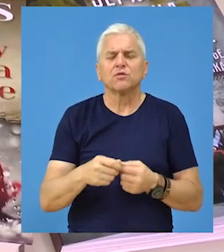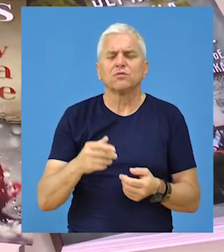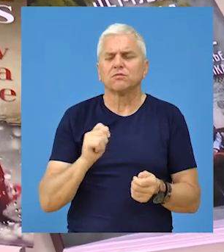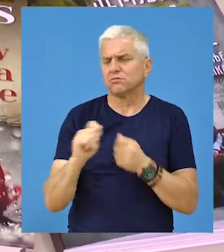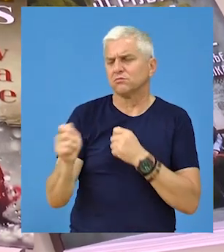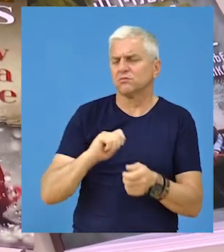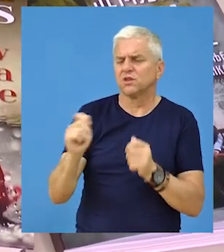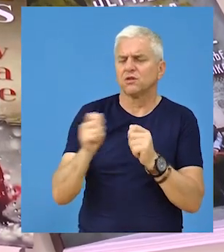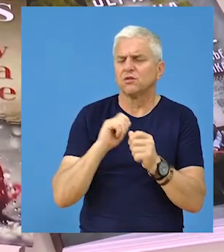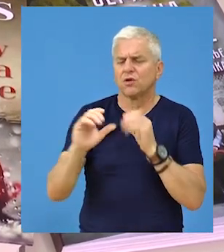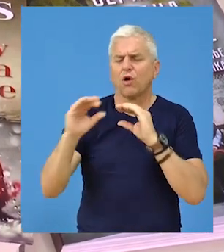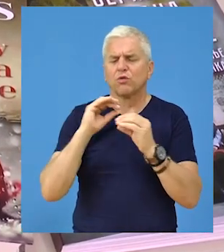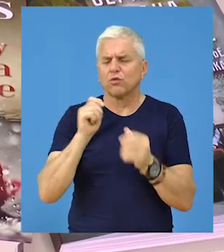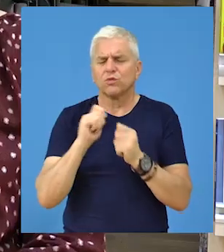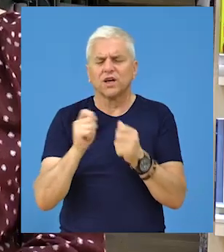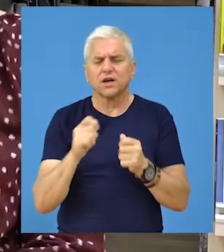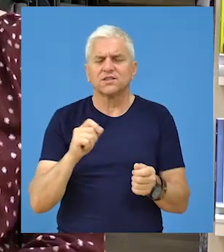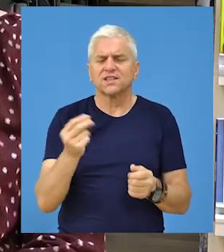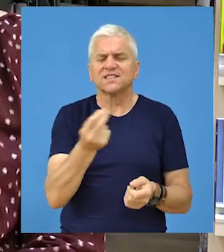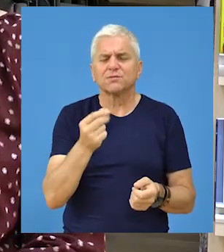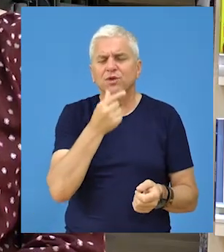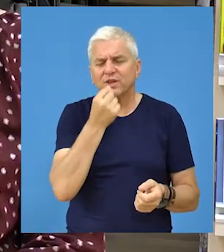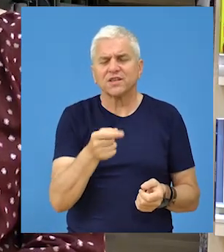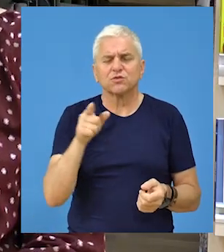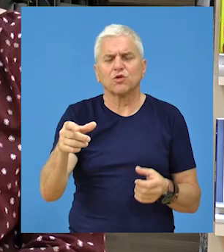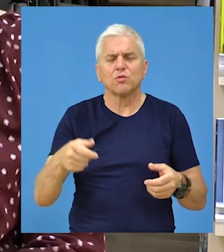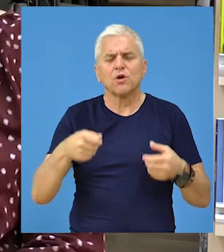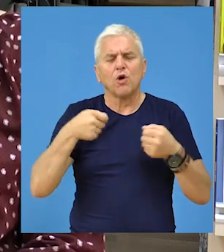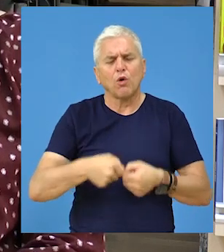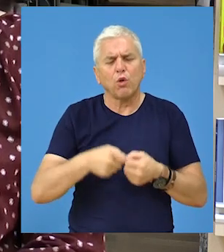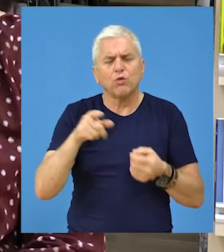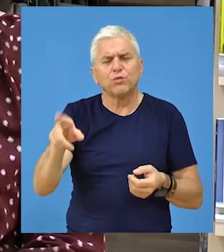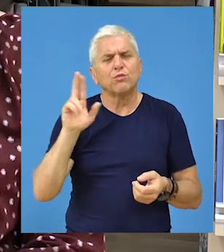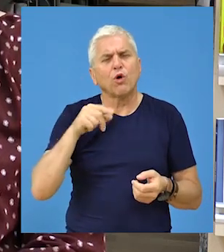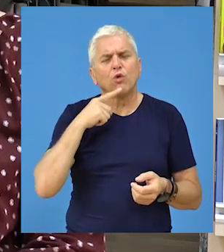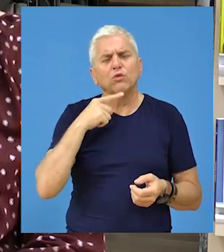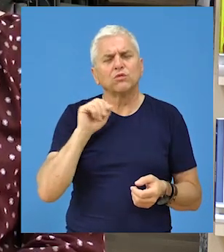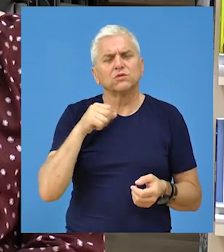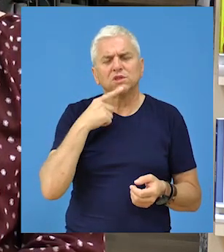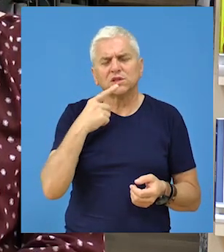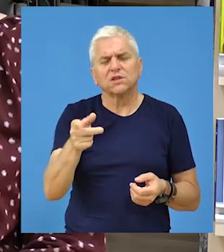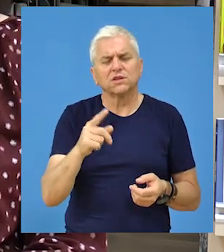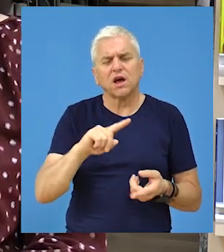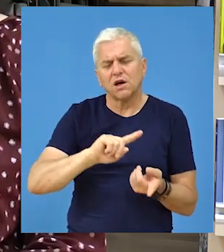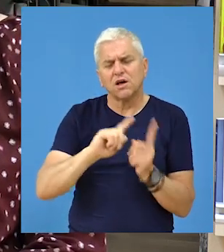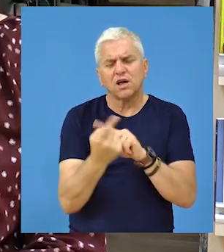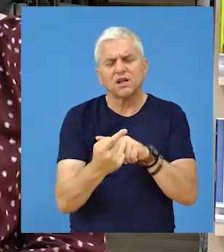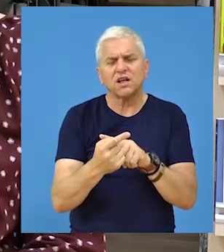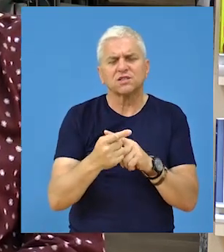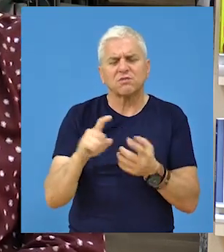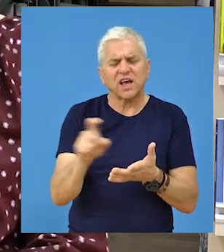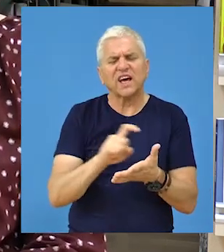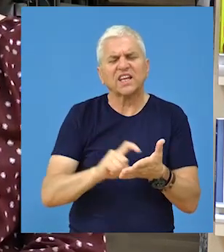debatni klub na srpskom jeziku i u tom klubu oni će imati priliku da razmene svoje